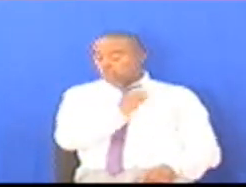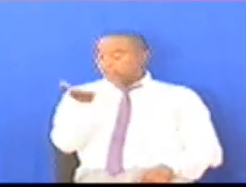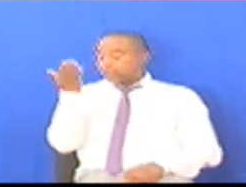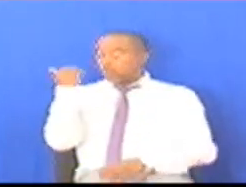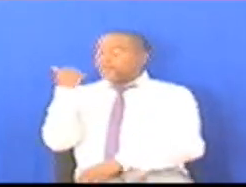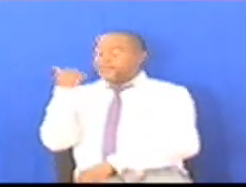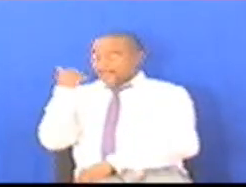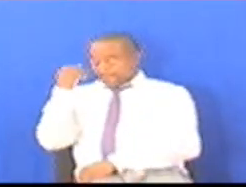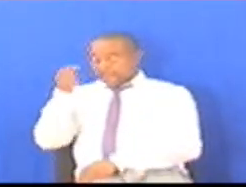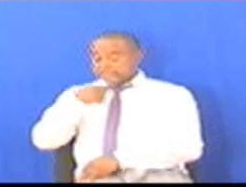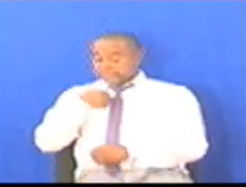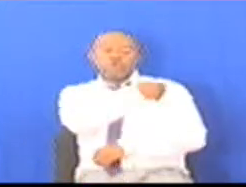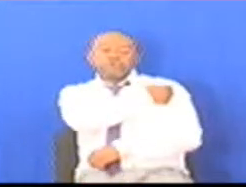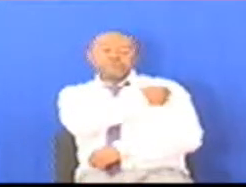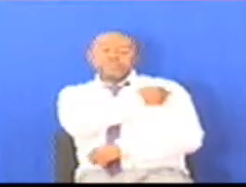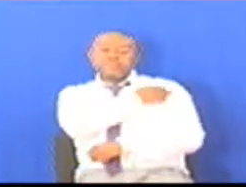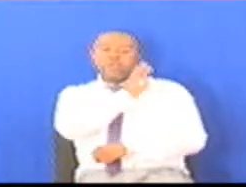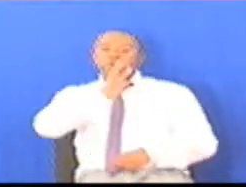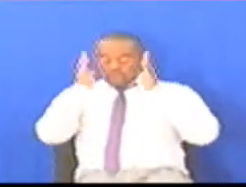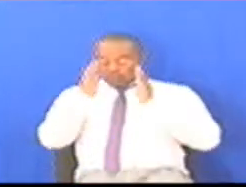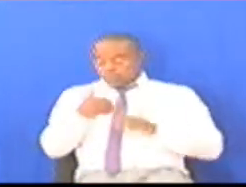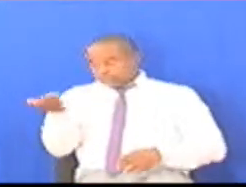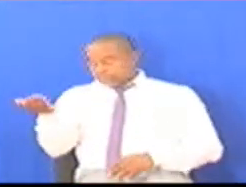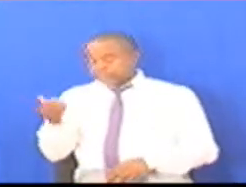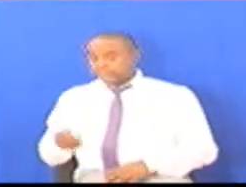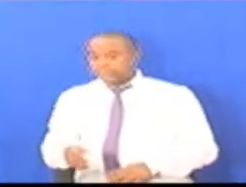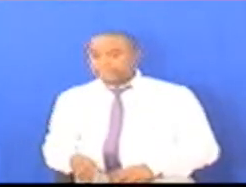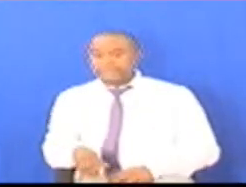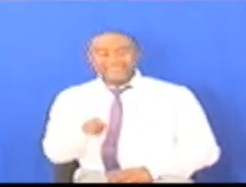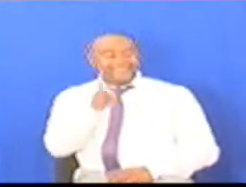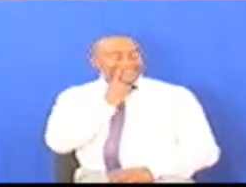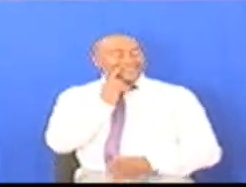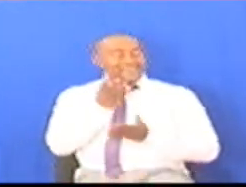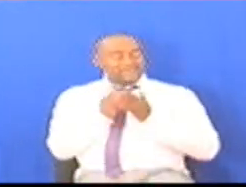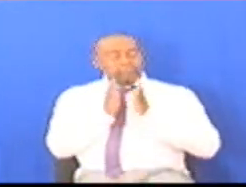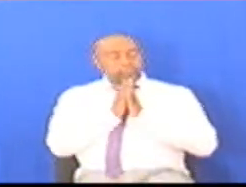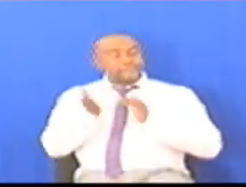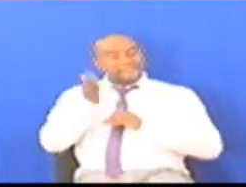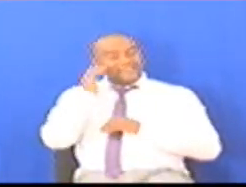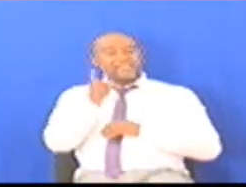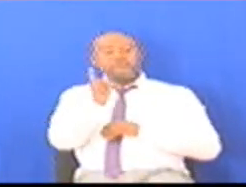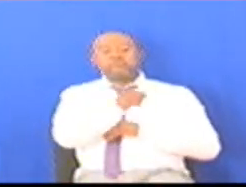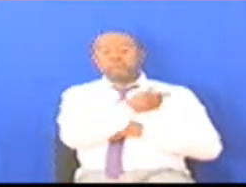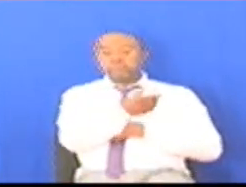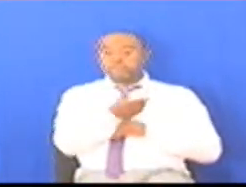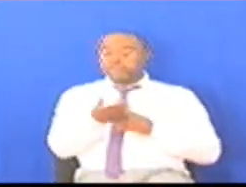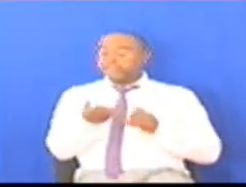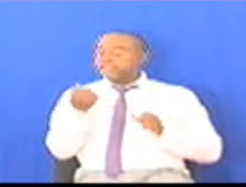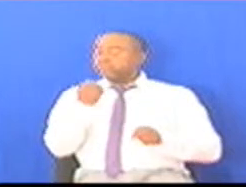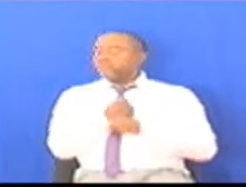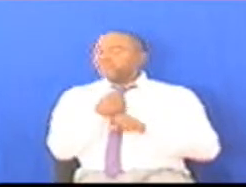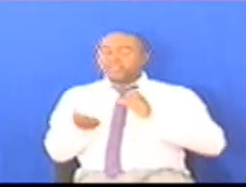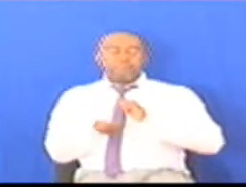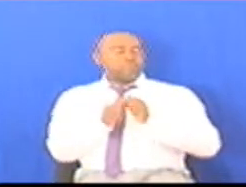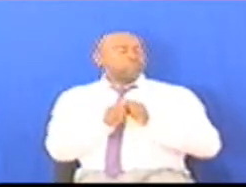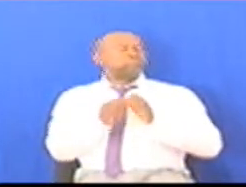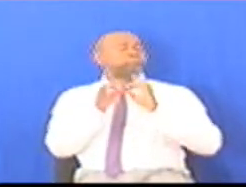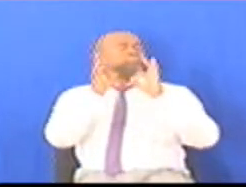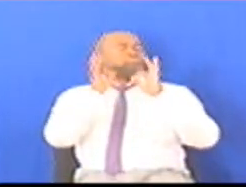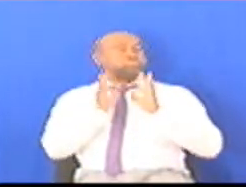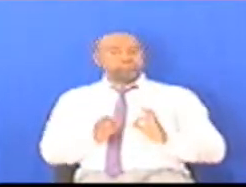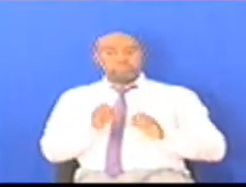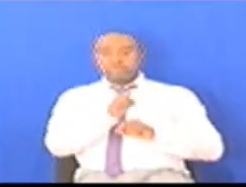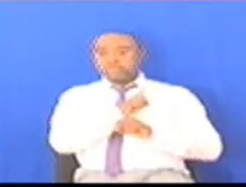Australia Wilaya Katia Azile Sina Sina Satika Mwishmua Kila Sabagu Ya Kujushkuru Serekali Hii Ileofanya Majabu Ambayo Hatta Sisi Wa